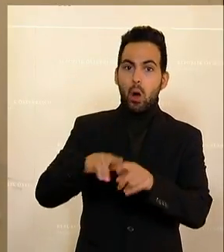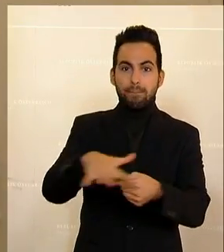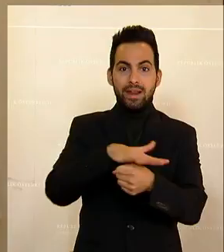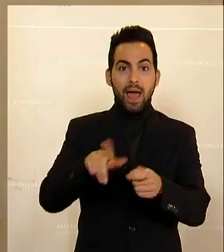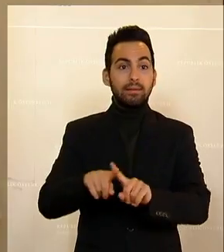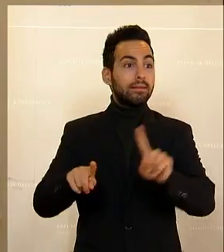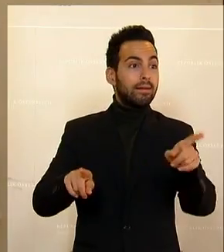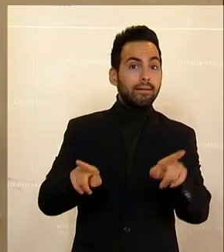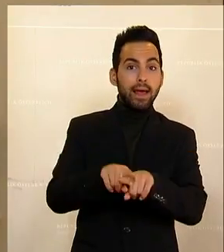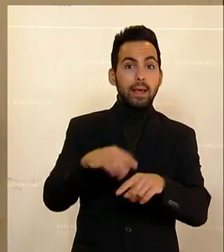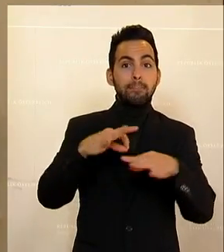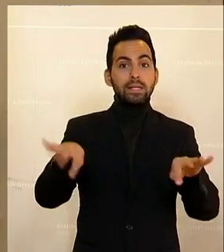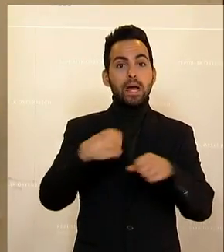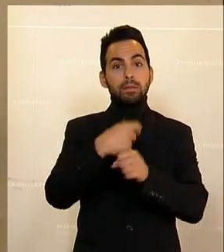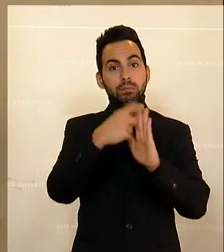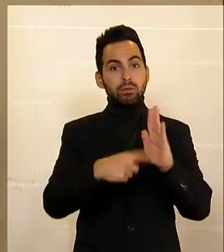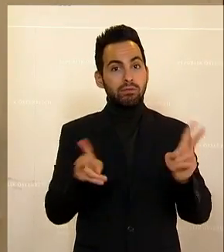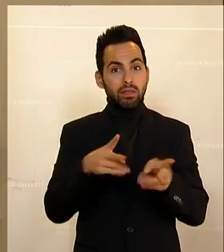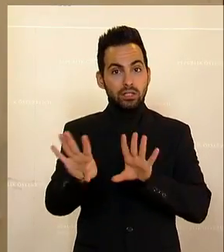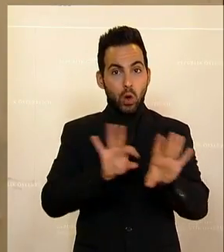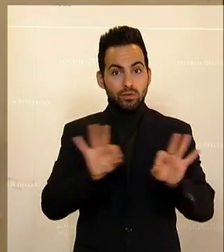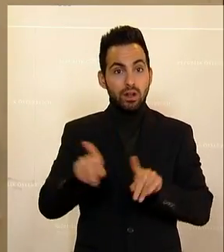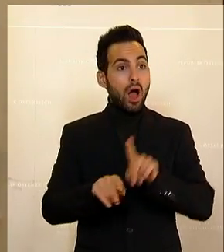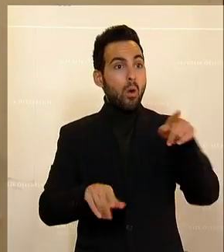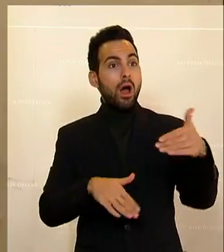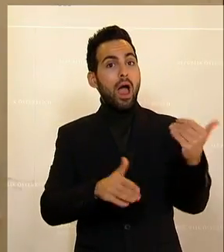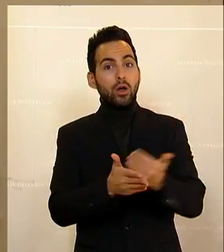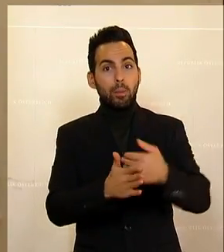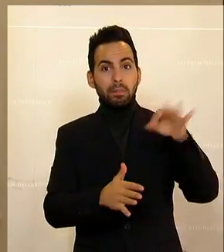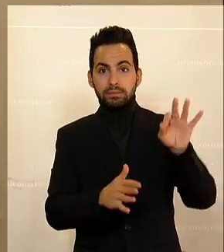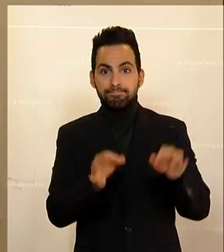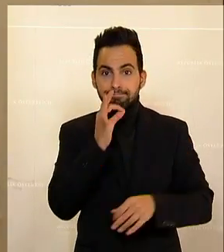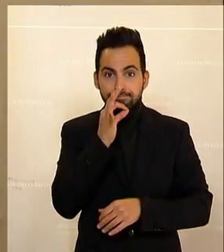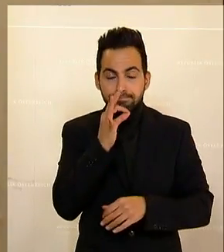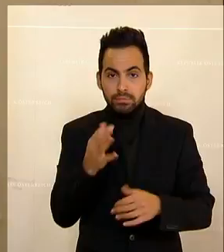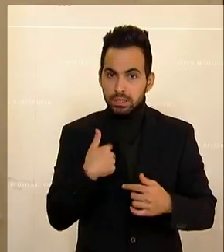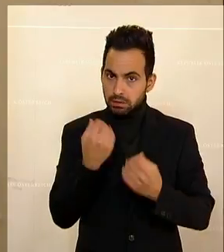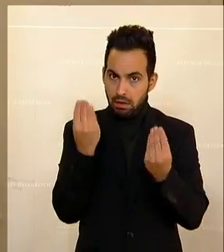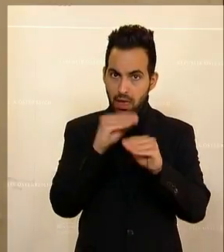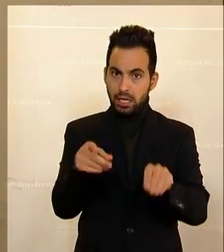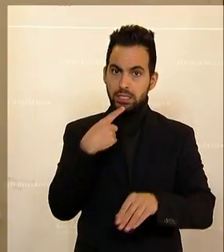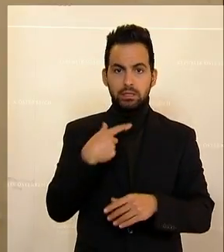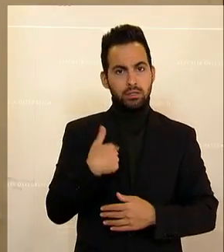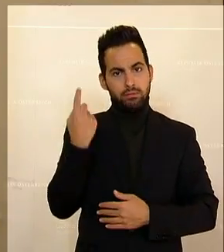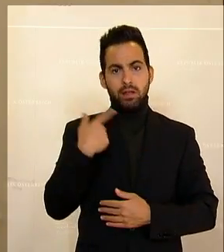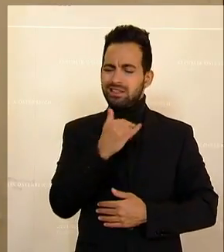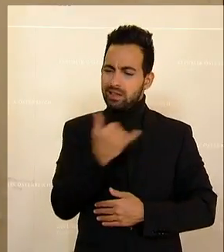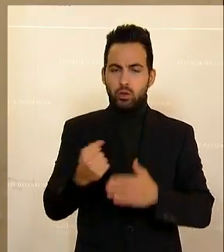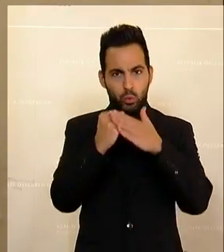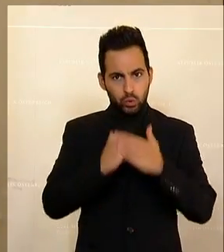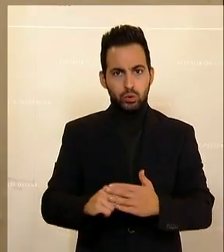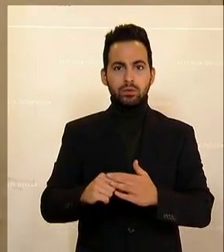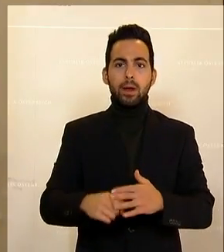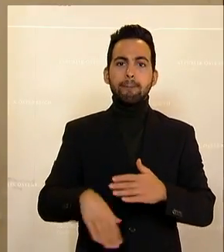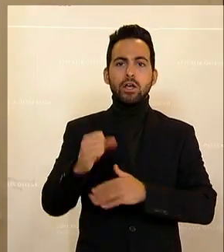besseren Arbeitsbedingungen und die besseren Einkommen auch anbieten. Und ich sage euch ganz ehrlich, ich bin für jede Unterstützung und